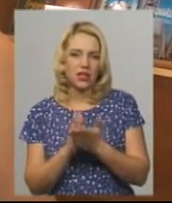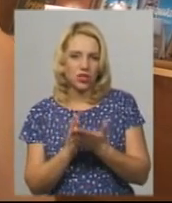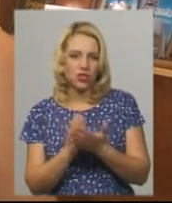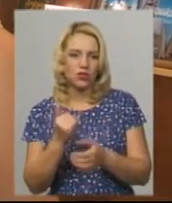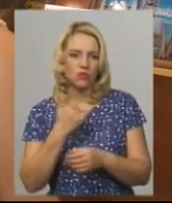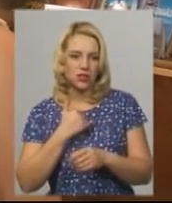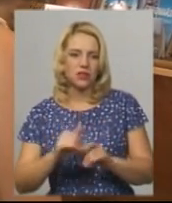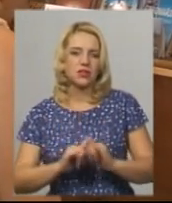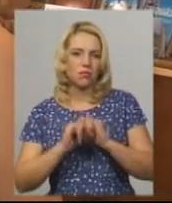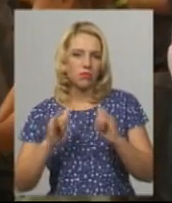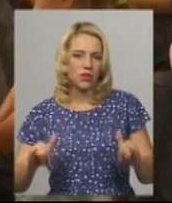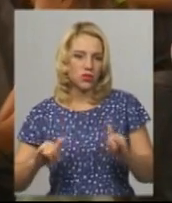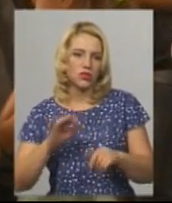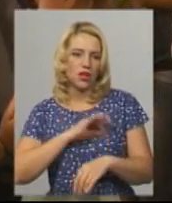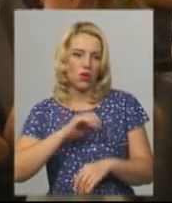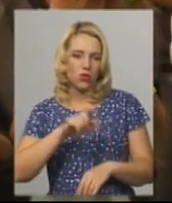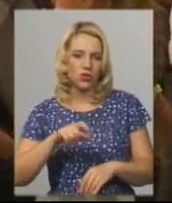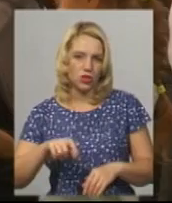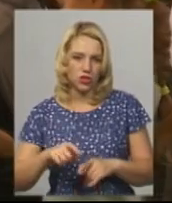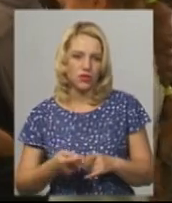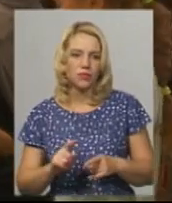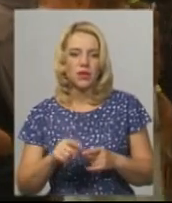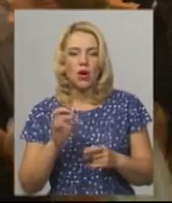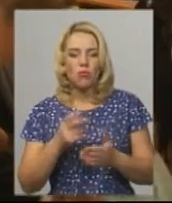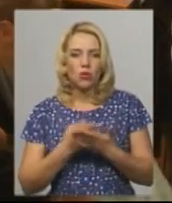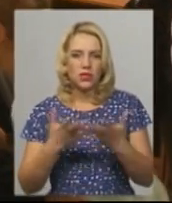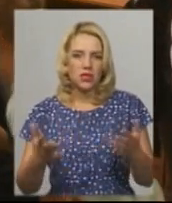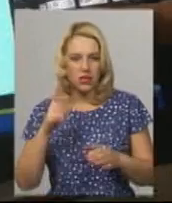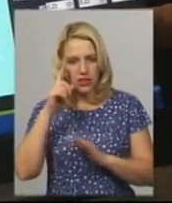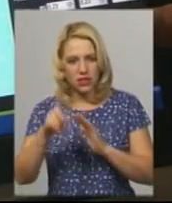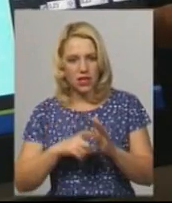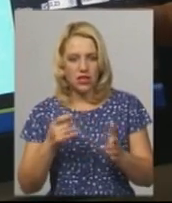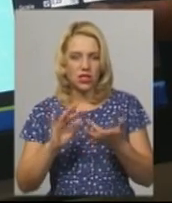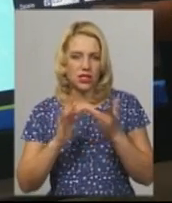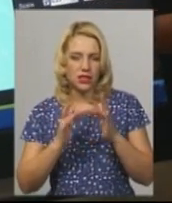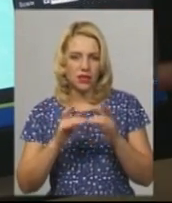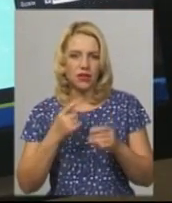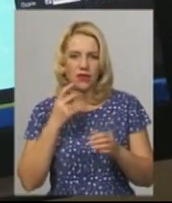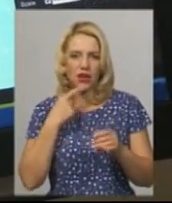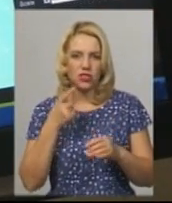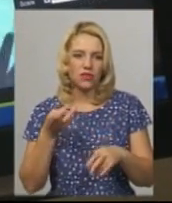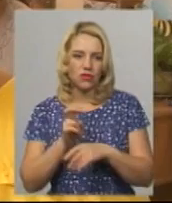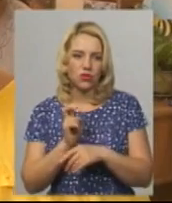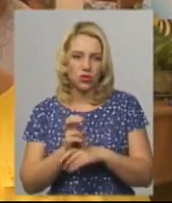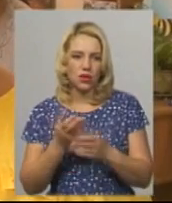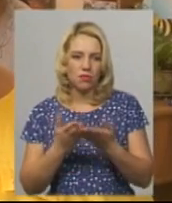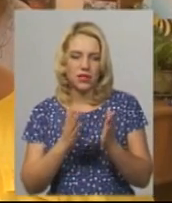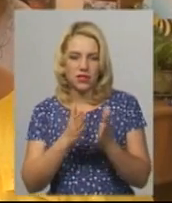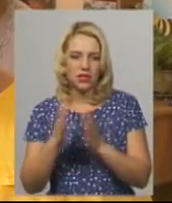навіть побільшало користувачів. Про презентацію дізналася з соціальних мереж, каже відвідочка презентації Валентина Яцюк.